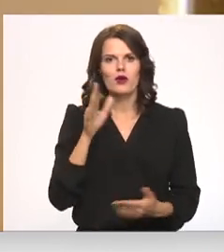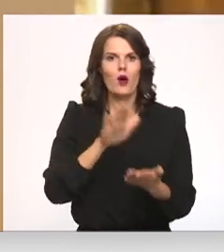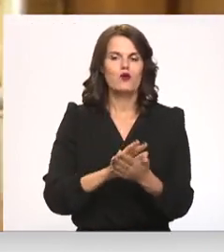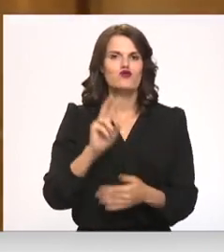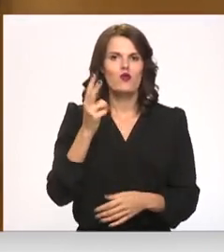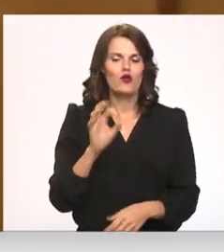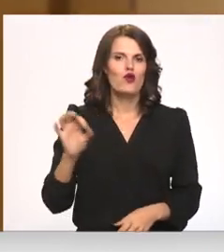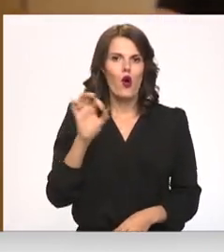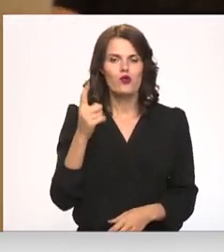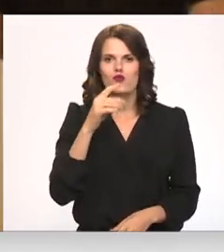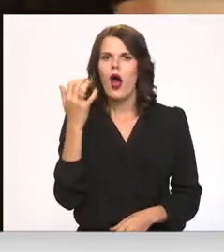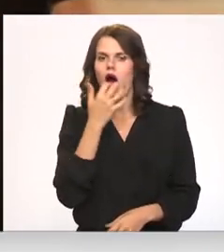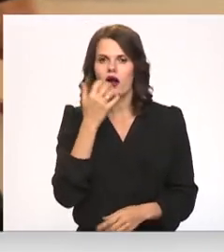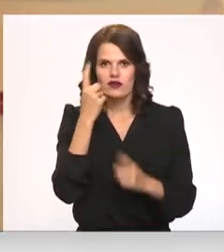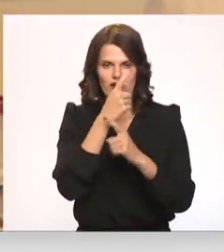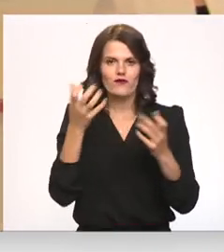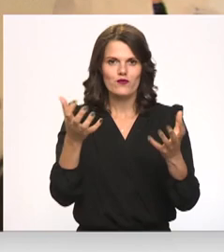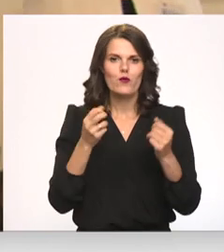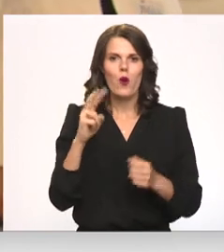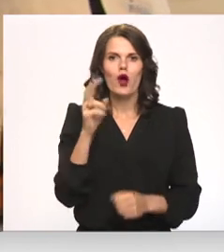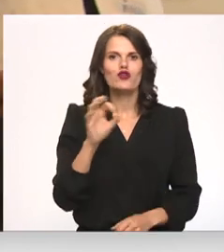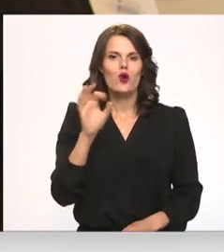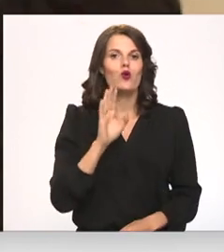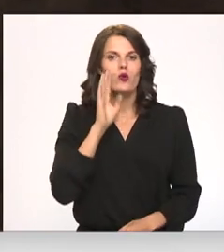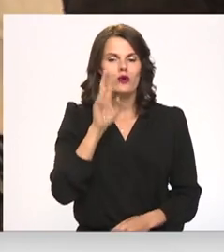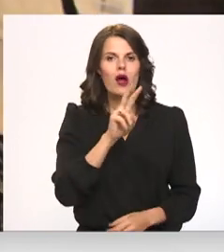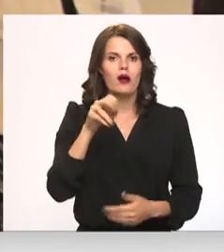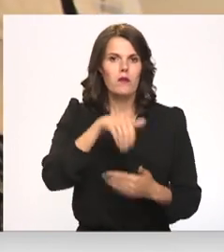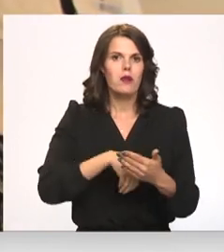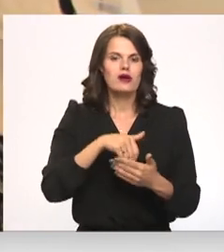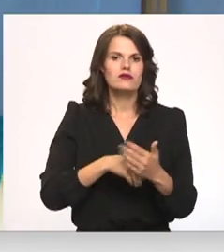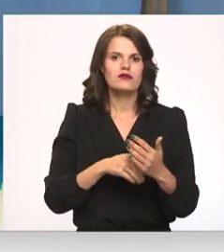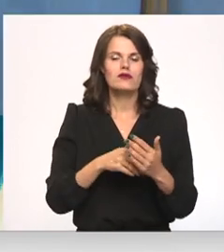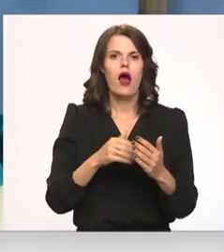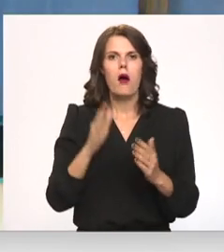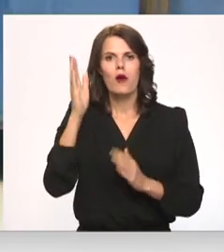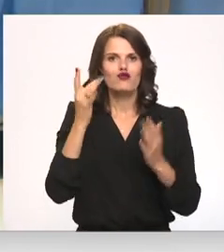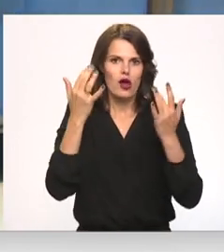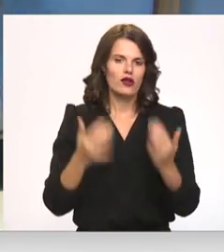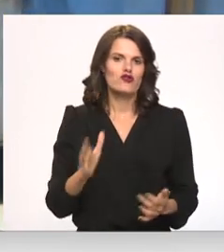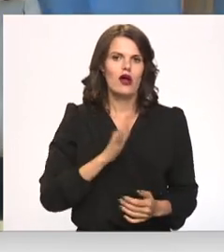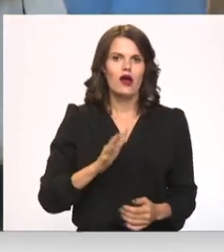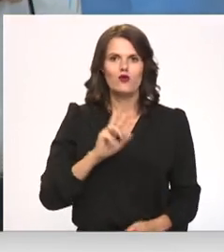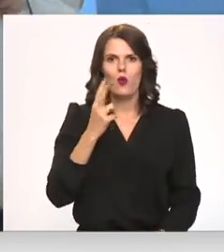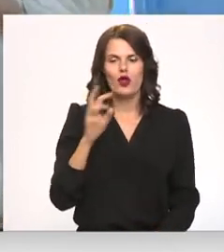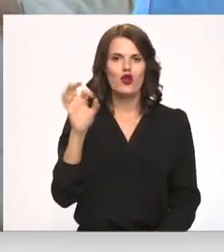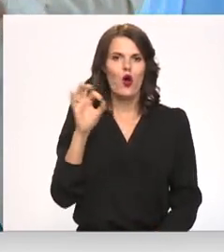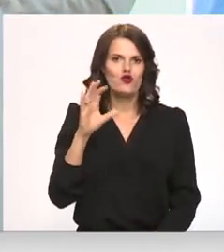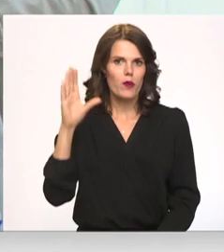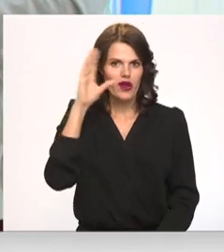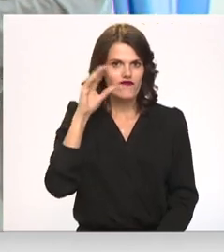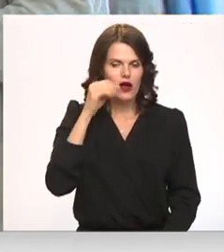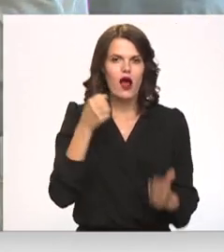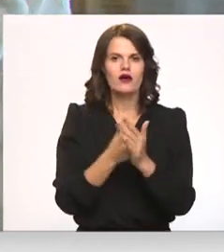oktobri, no ārvalstiecikriņiem 2. oktobru rītā, kamēr pasta balsošanas rezultāti varētu būt gaidāmi 2. oktobru vakarā. Gala